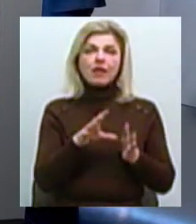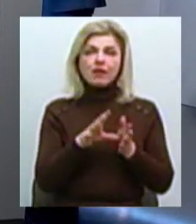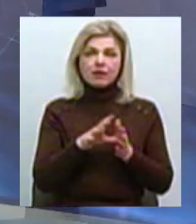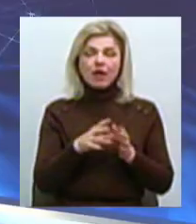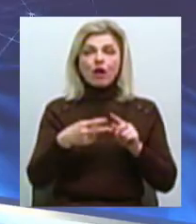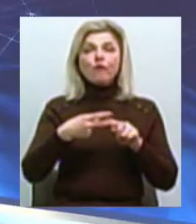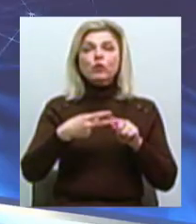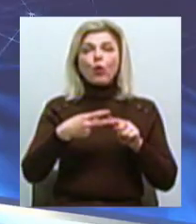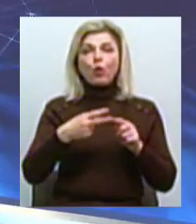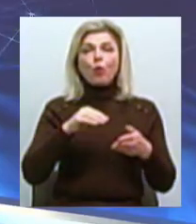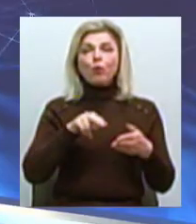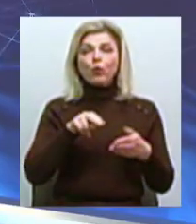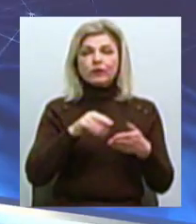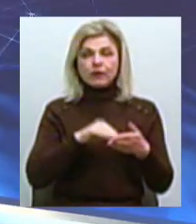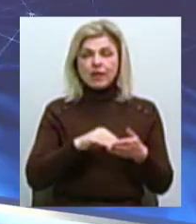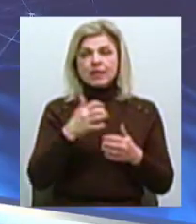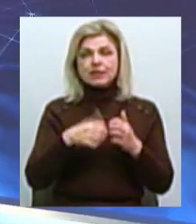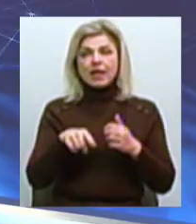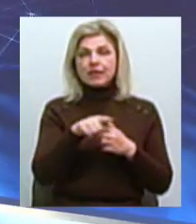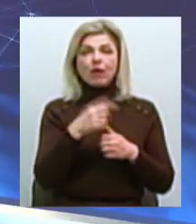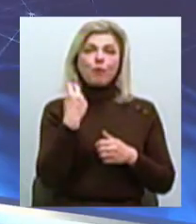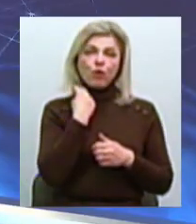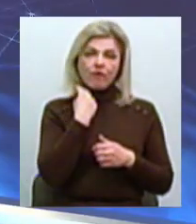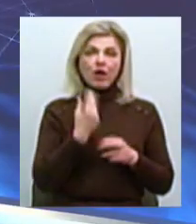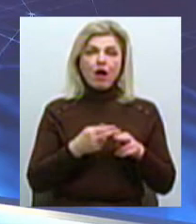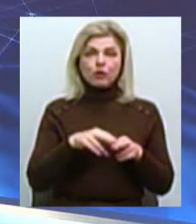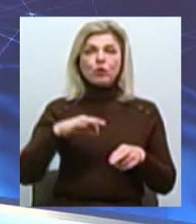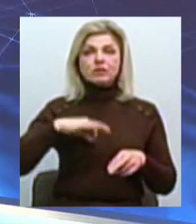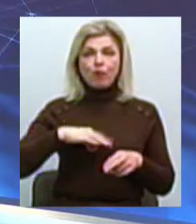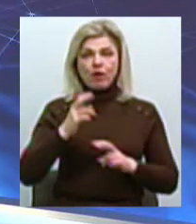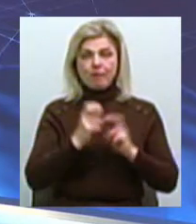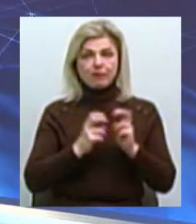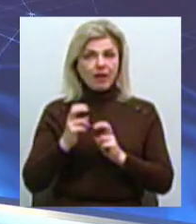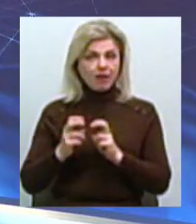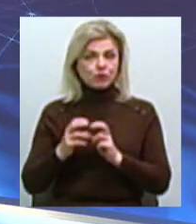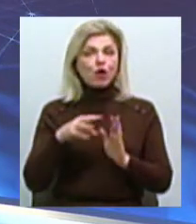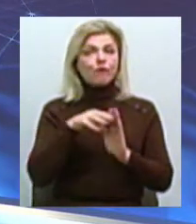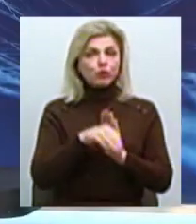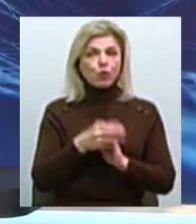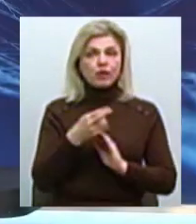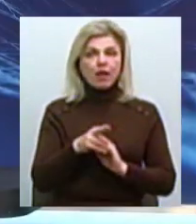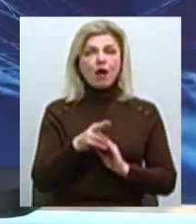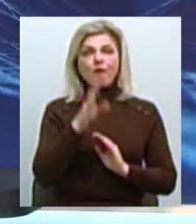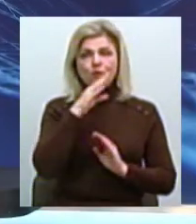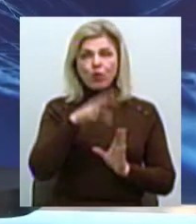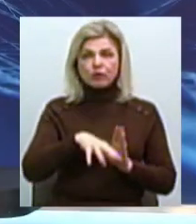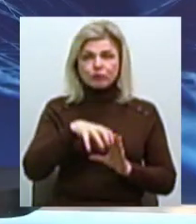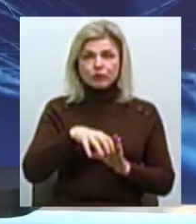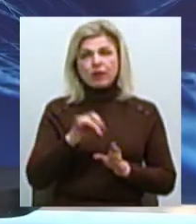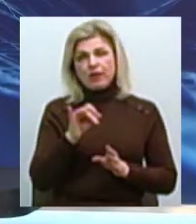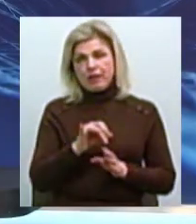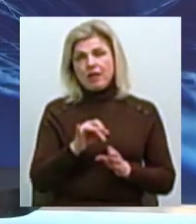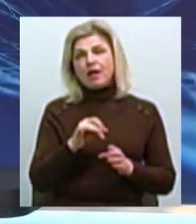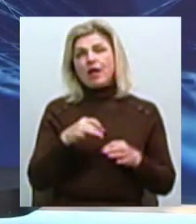пункт, скажімо так, основний серед боргів Це електроенергія, яка використовується підприємством, в тому числі для закачування води, так? Так